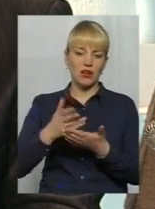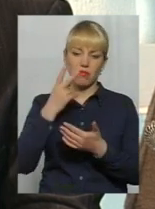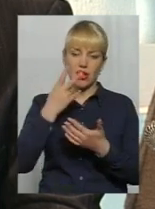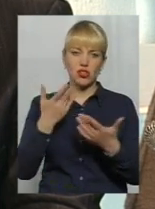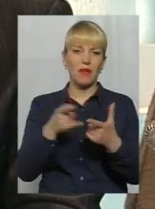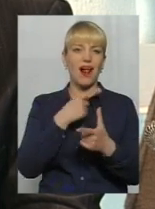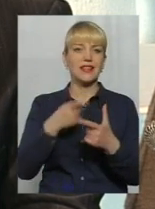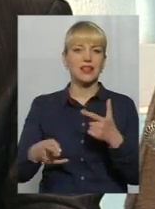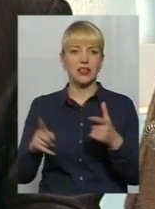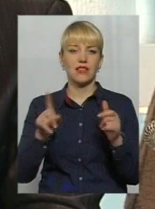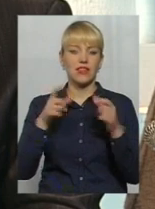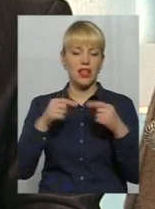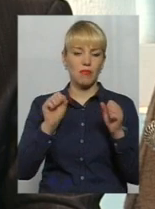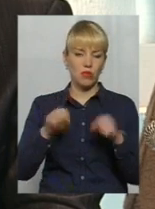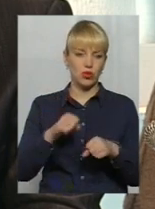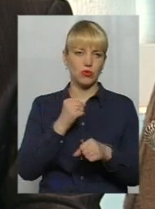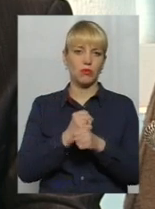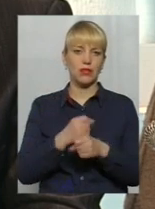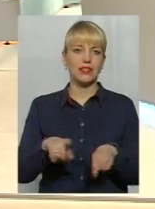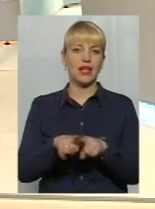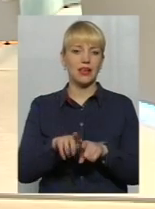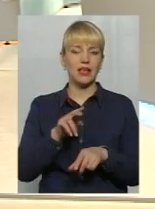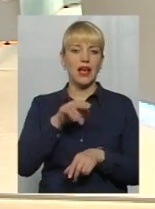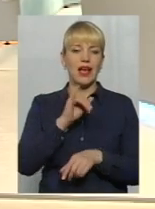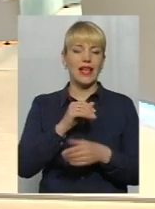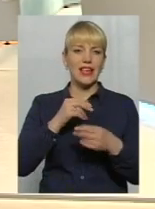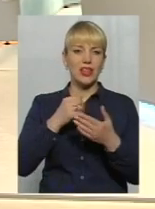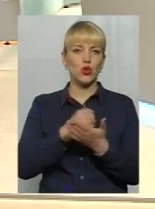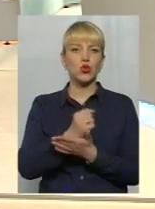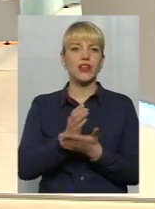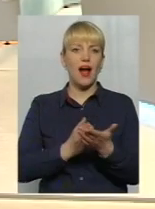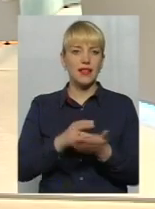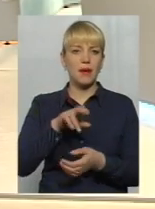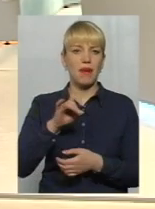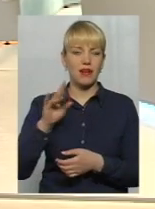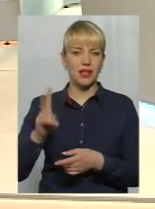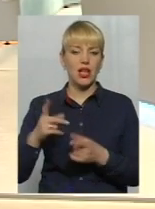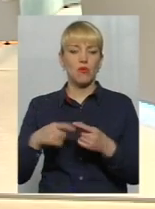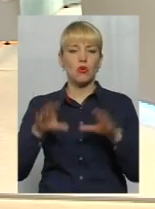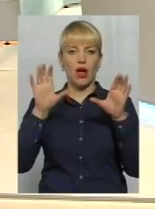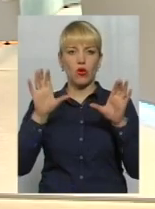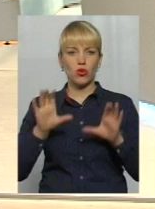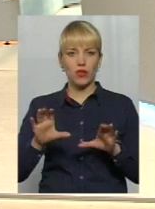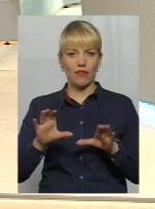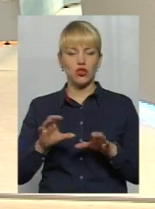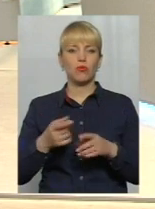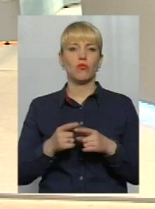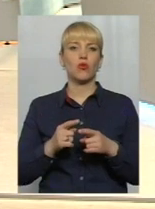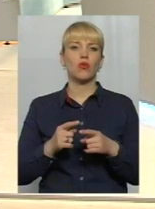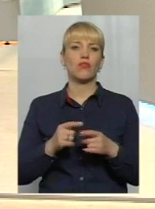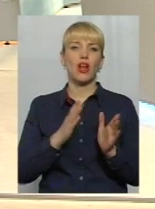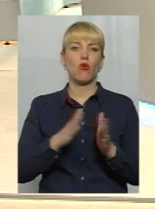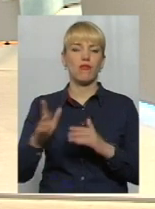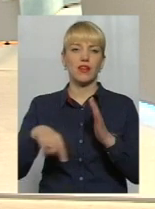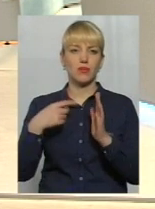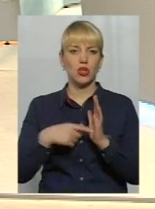де ми можемо розташувати індустріальний парк. По законодавчому врегулюванню питання, по реєстрації